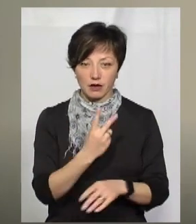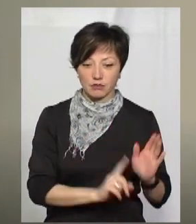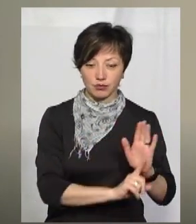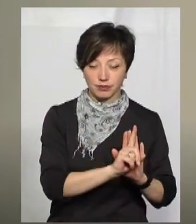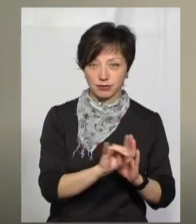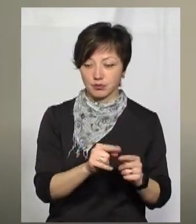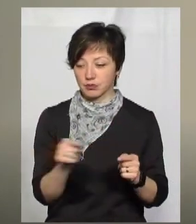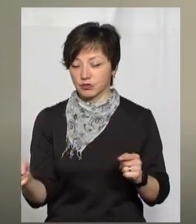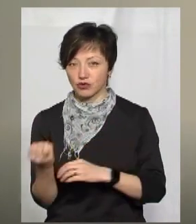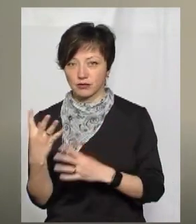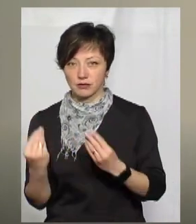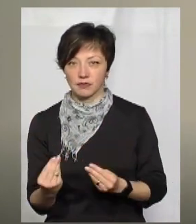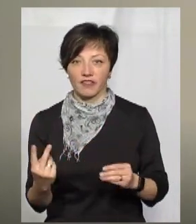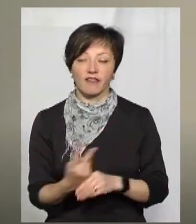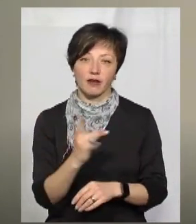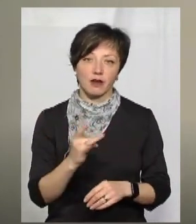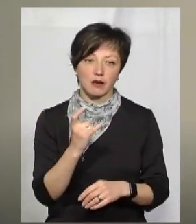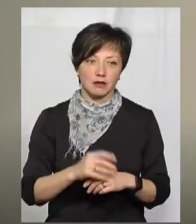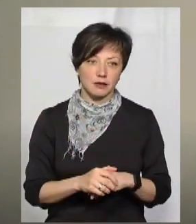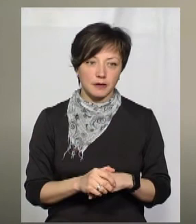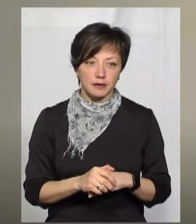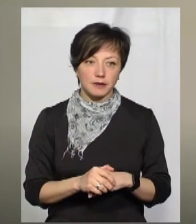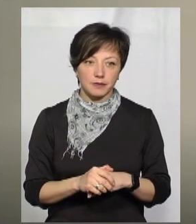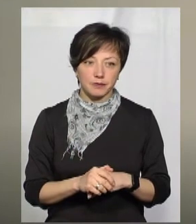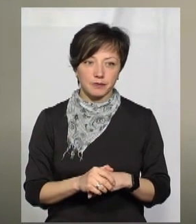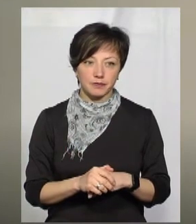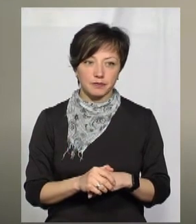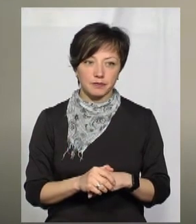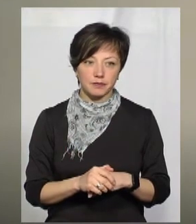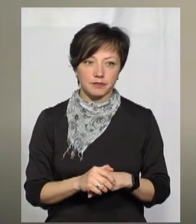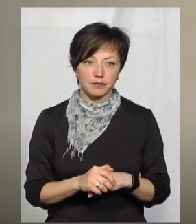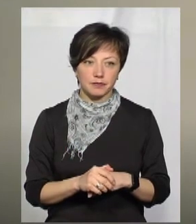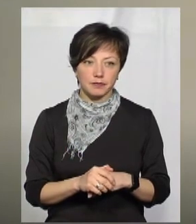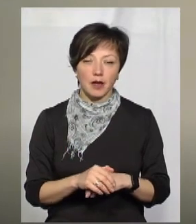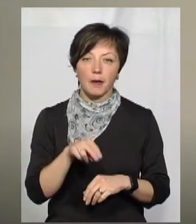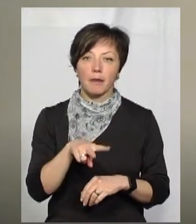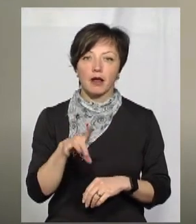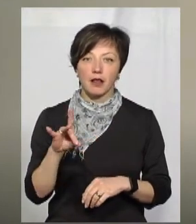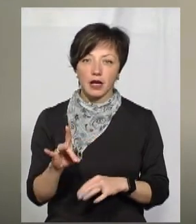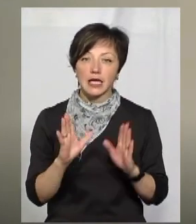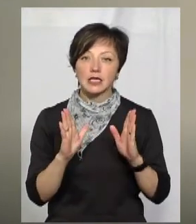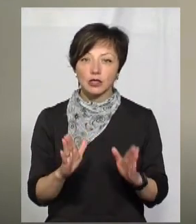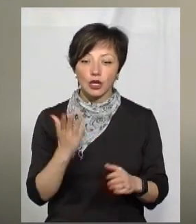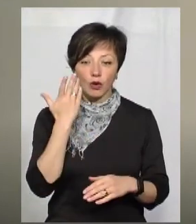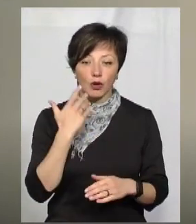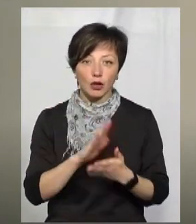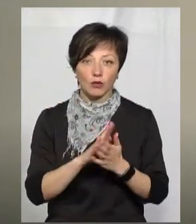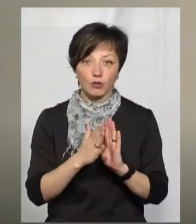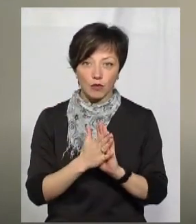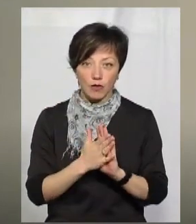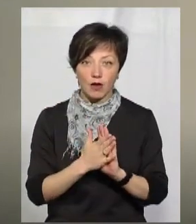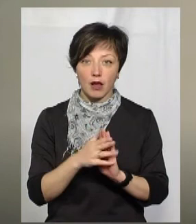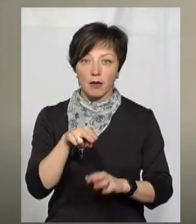дослідження через 72 години з повторно. Дослідження на ПЛР. Лише за умови, якщо у нього